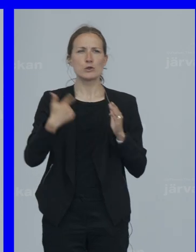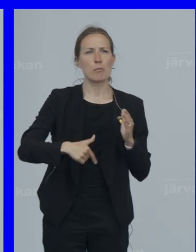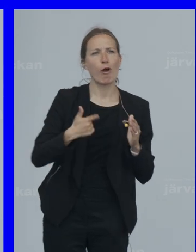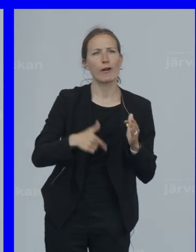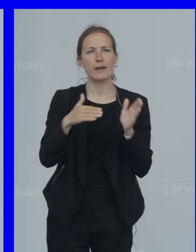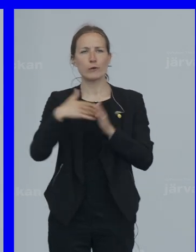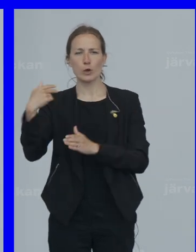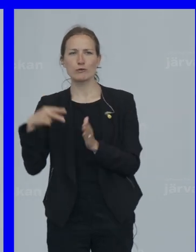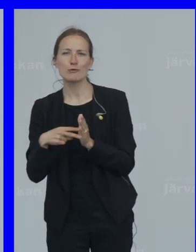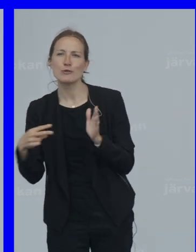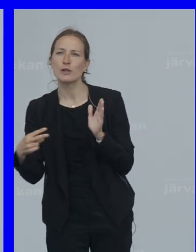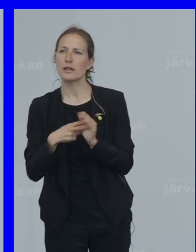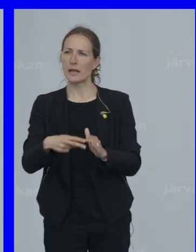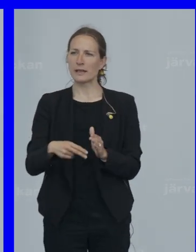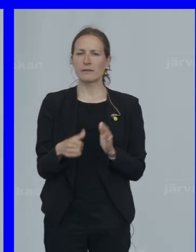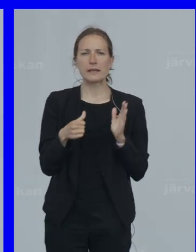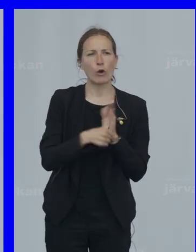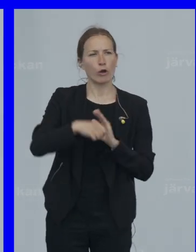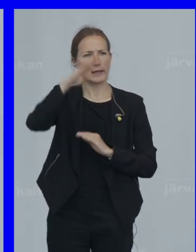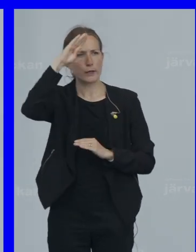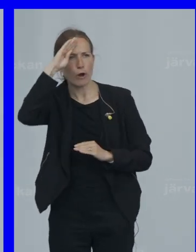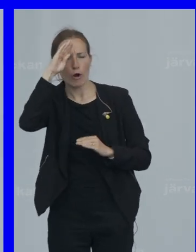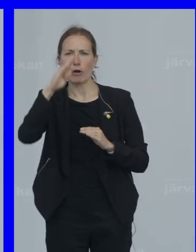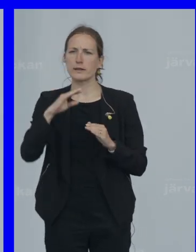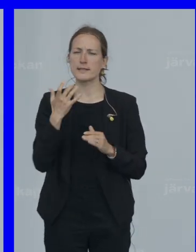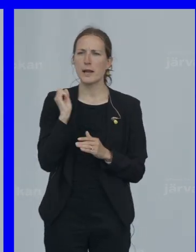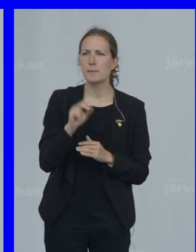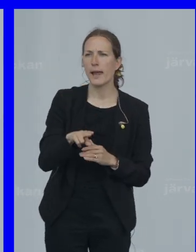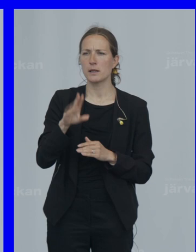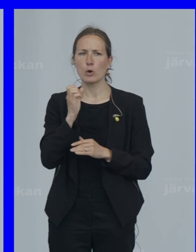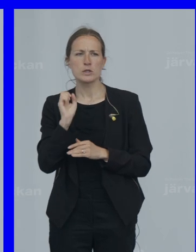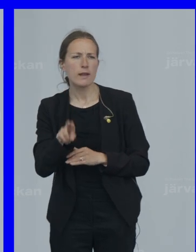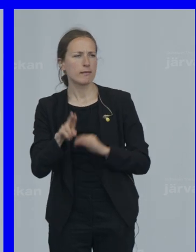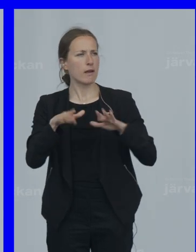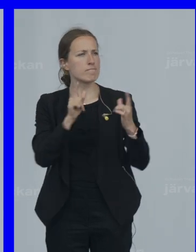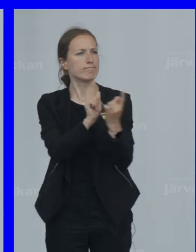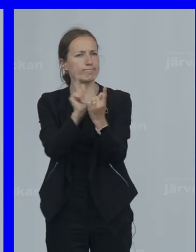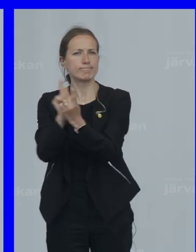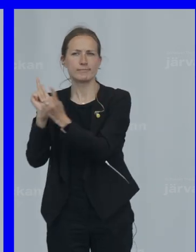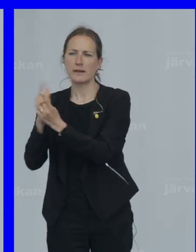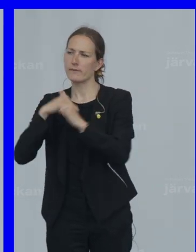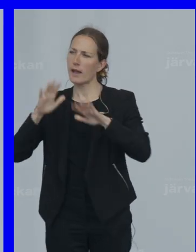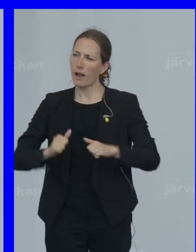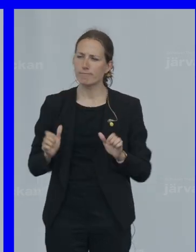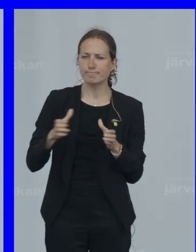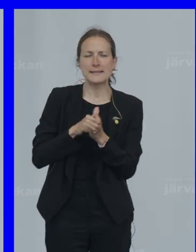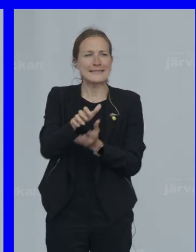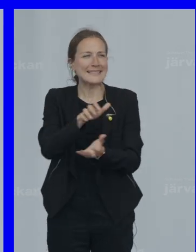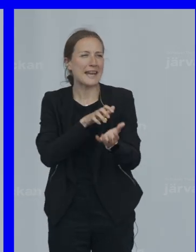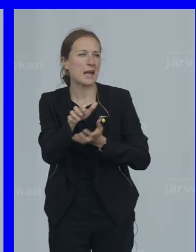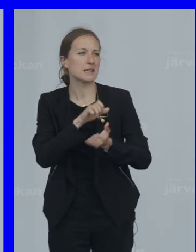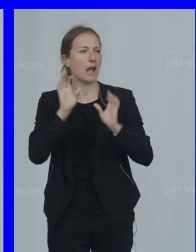Syrien, från Iran och Irak Från Serbien och från Bosnien Och vi har skrattat, vi har